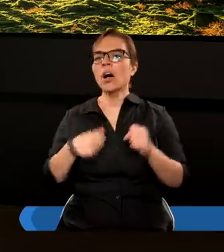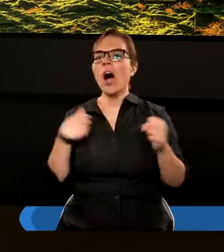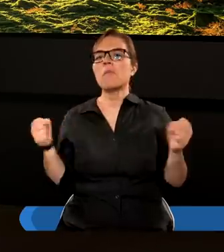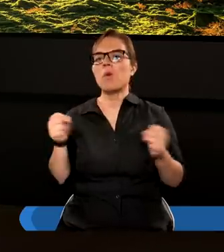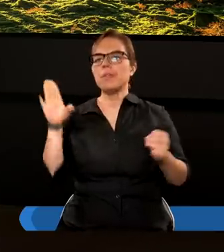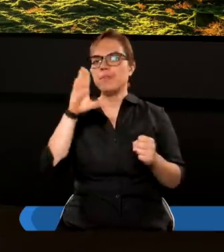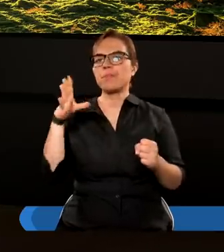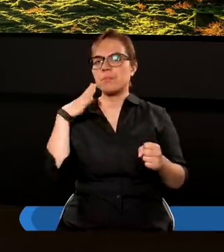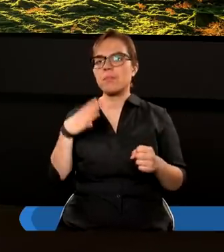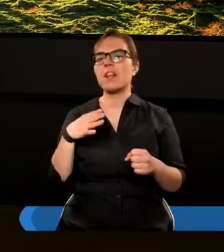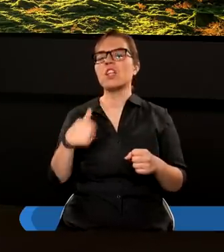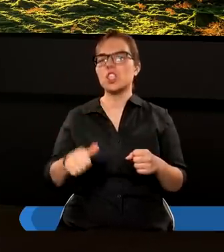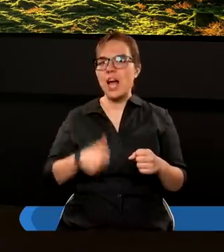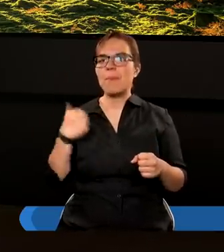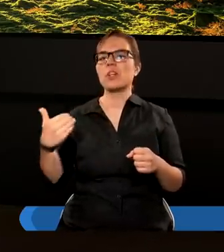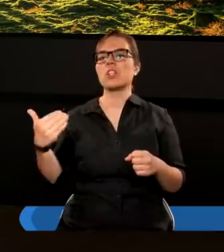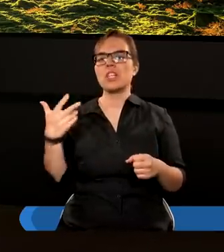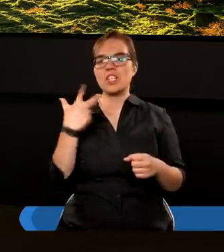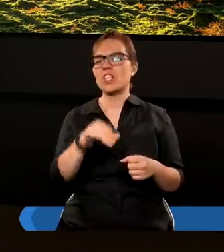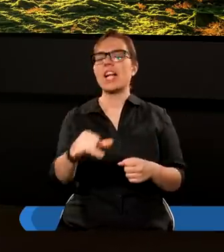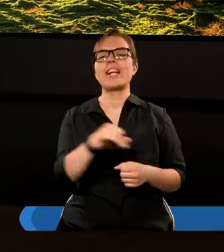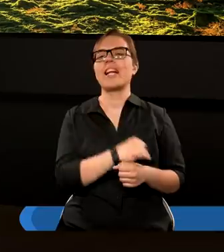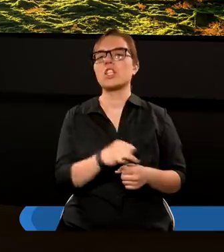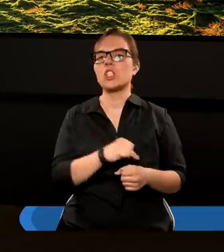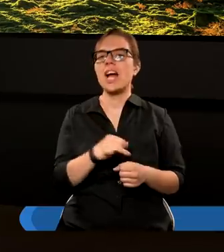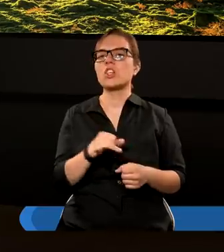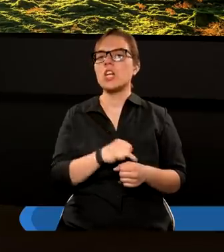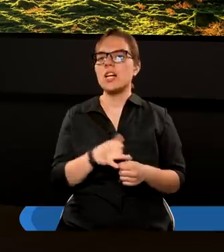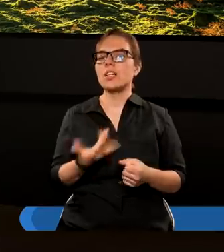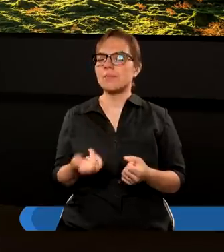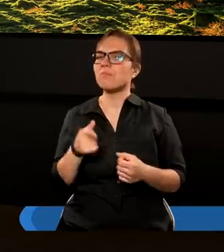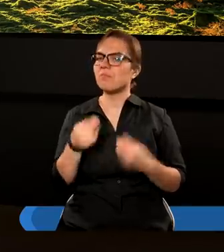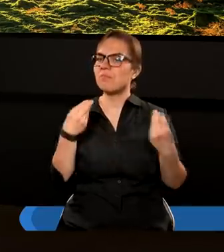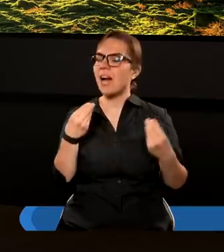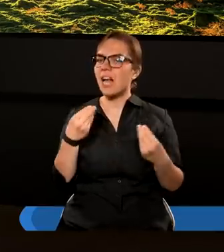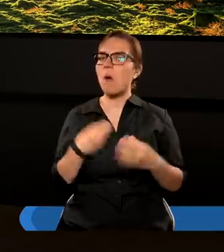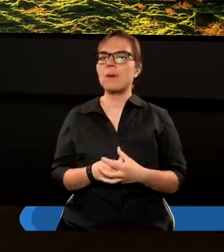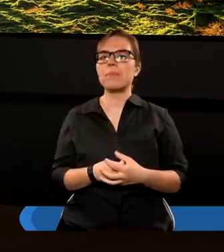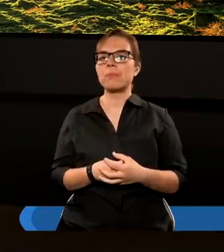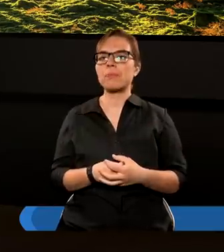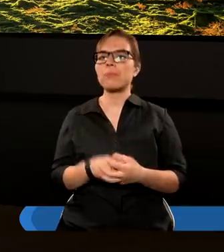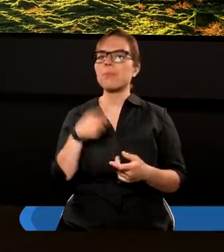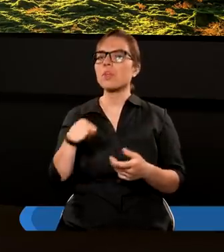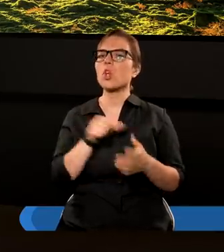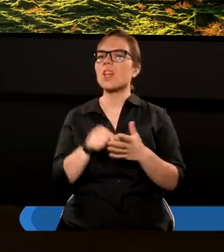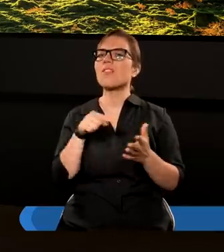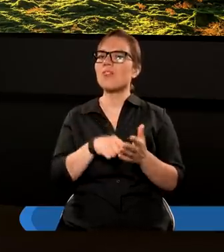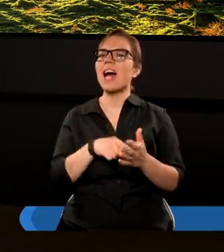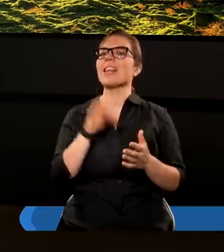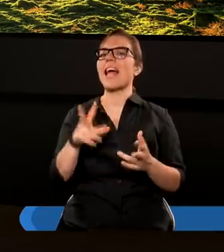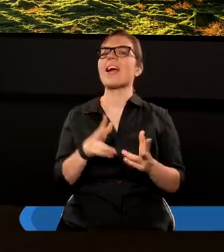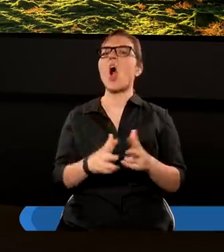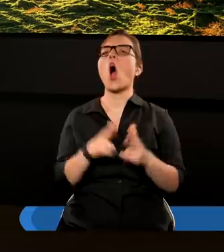aby bojaźń Boża była, żebyście nie grzeszyli. To jest właśnie takie